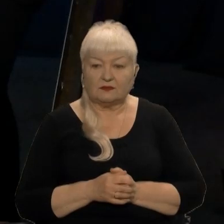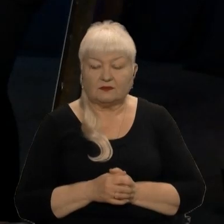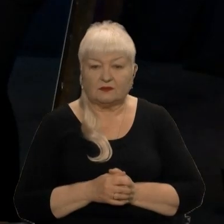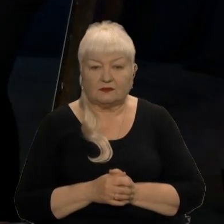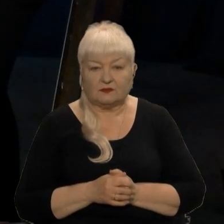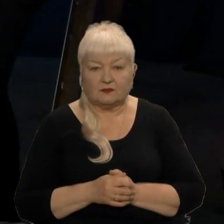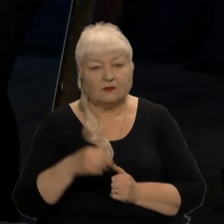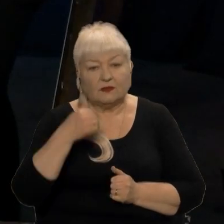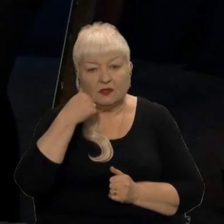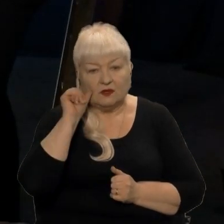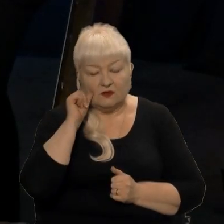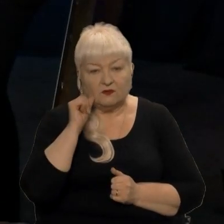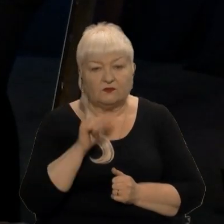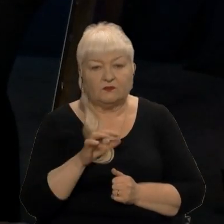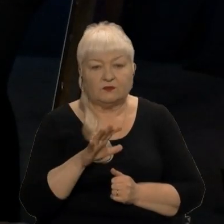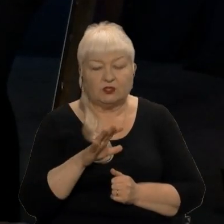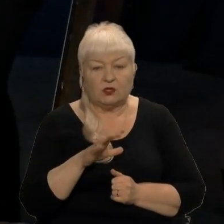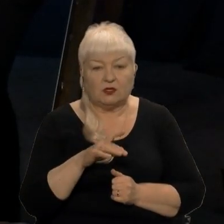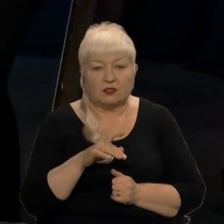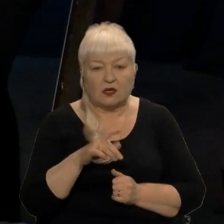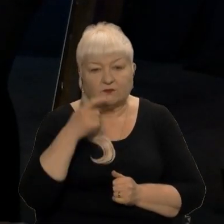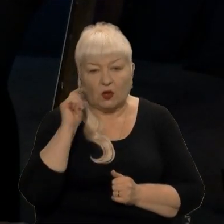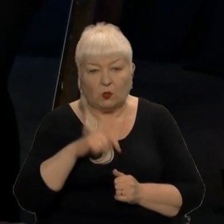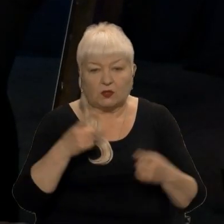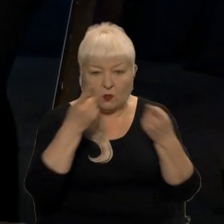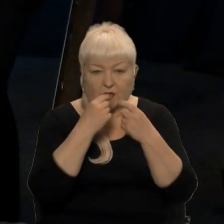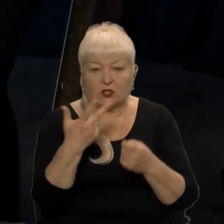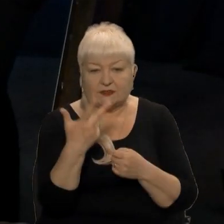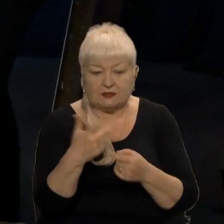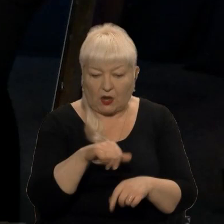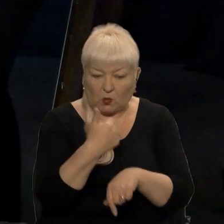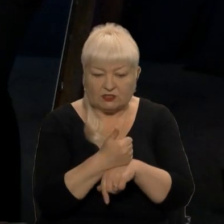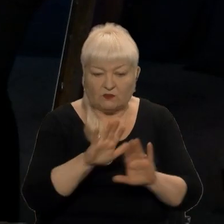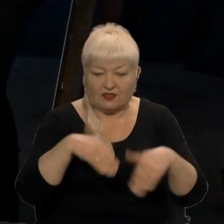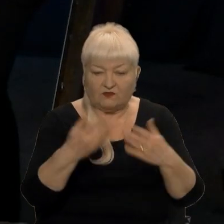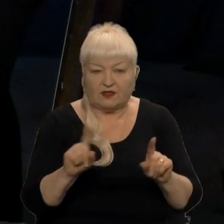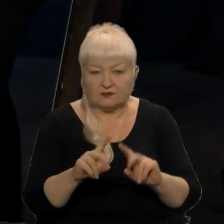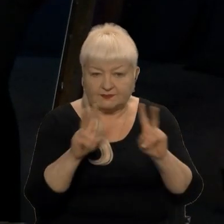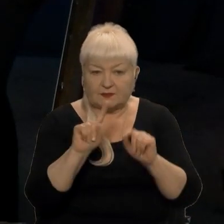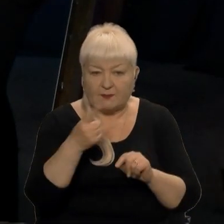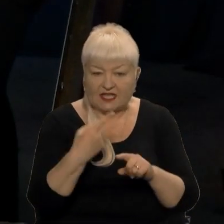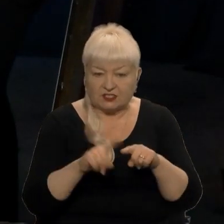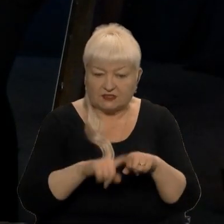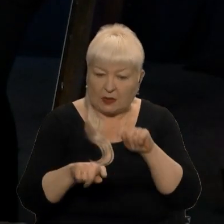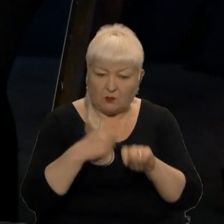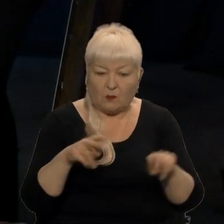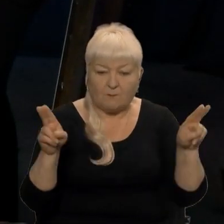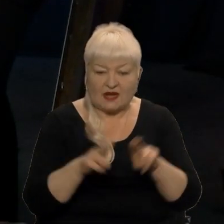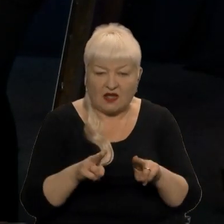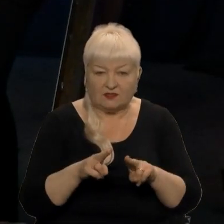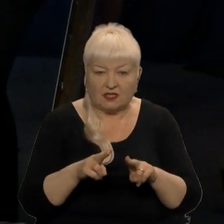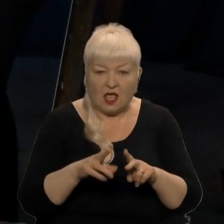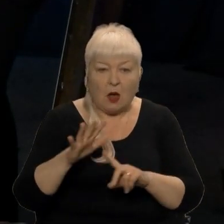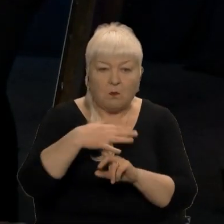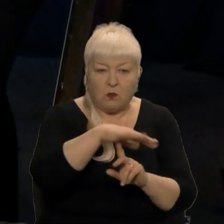Я нагадаю, що вчора Служба безпеки України оприлюднила три основні версії, які вони нині розглядають. Перша – це порушення правил польоту, друга –